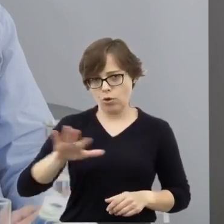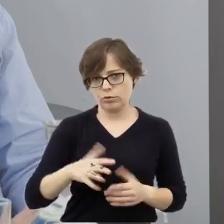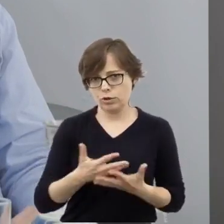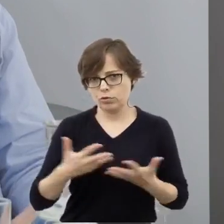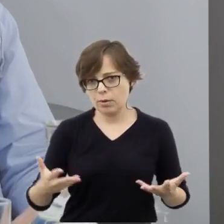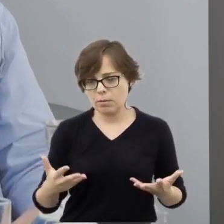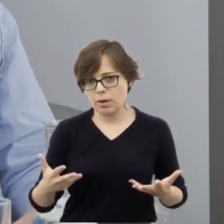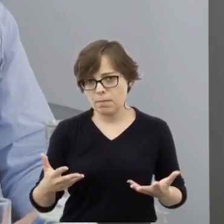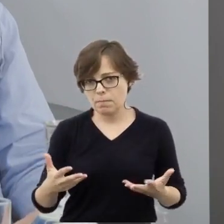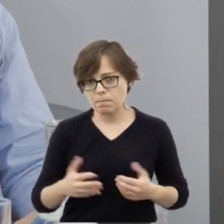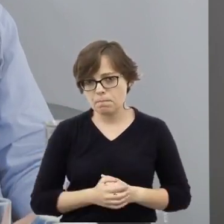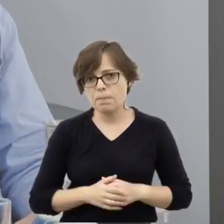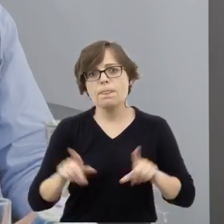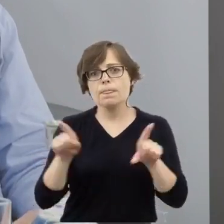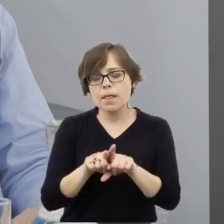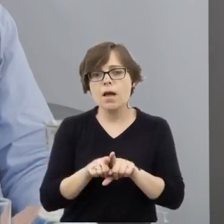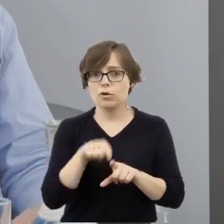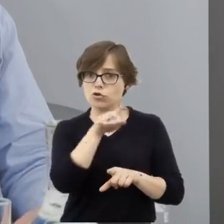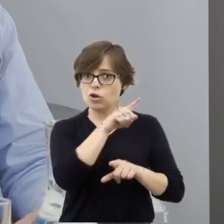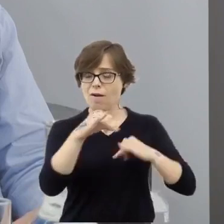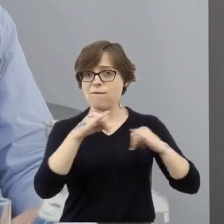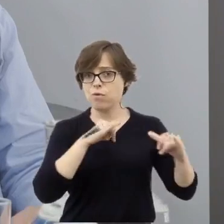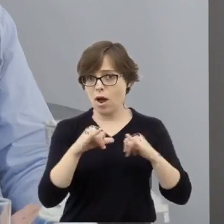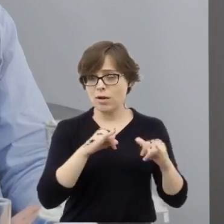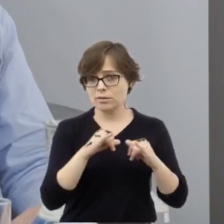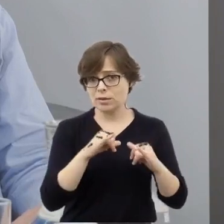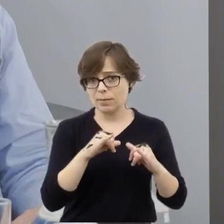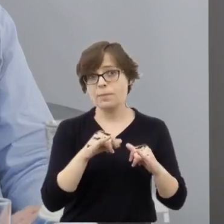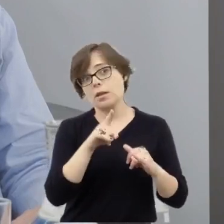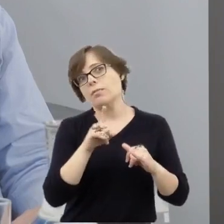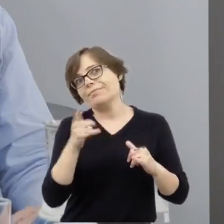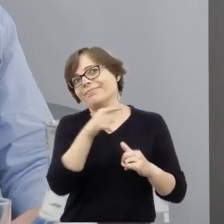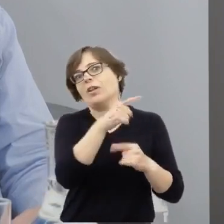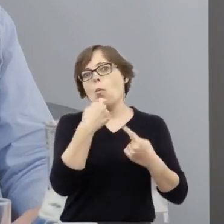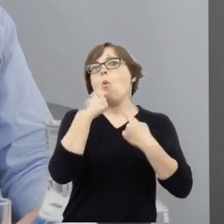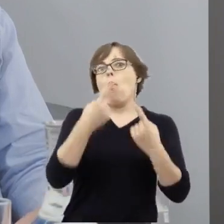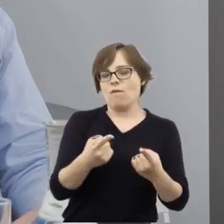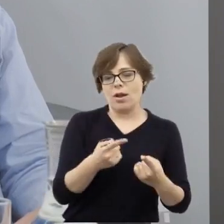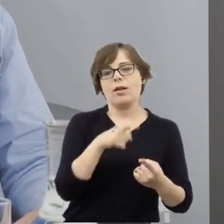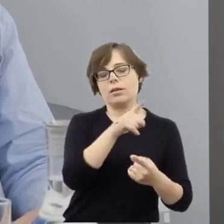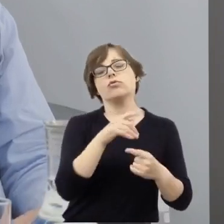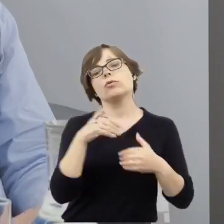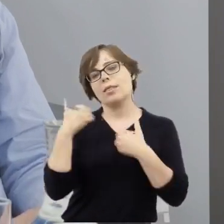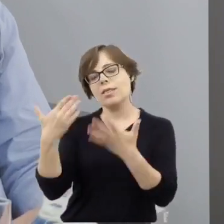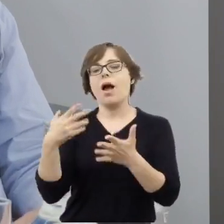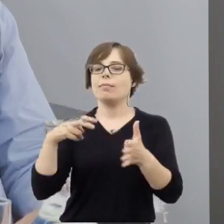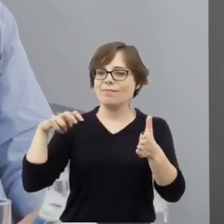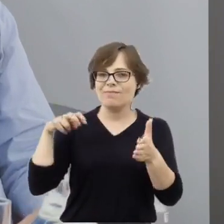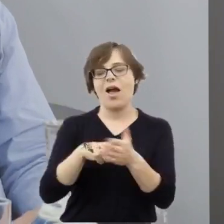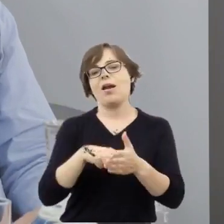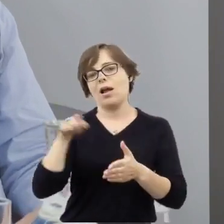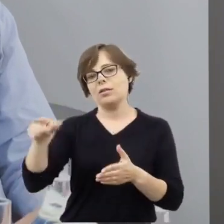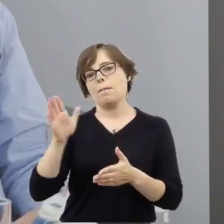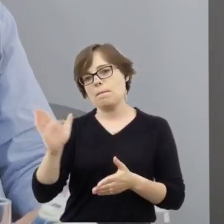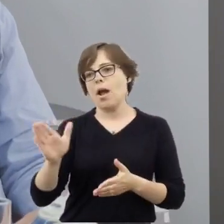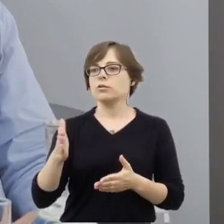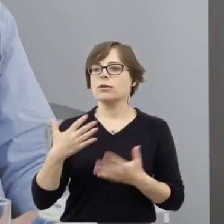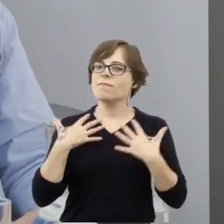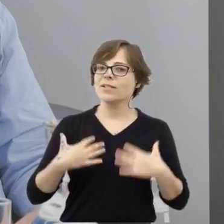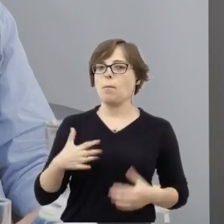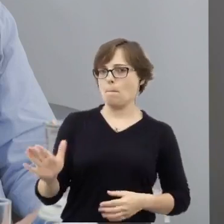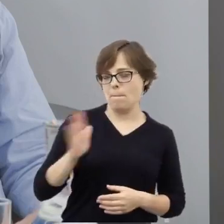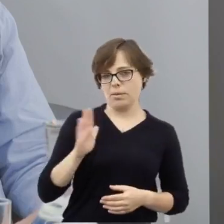była gwarantem, przynajmniej warstwie deklaratywnej bezpieczeństwa fizycznego